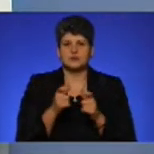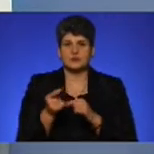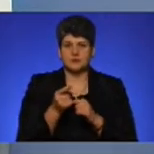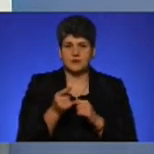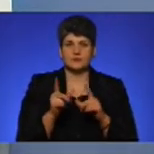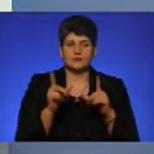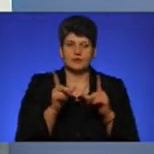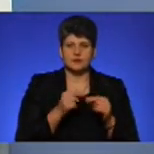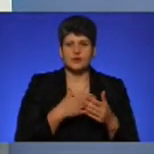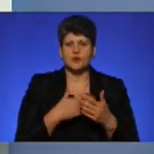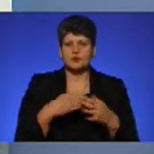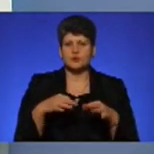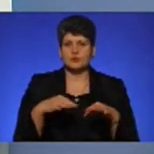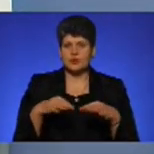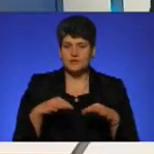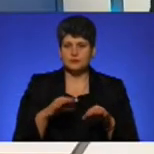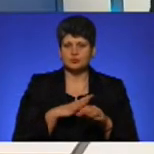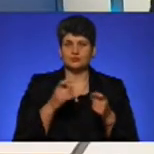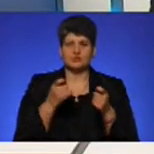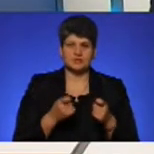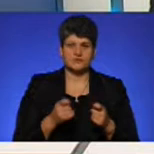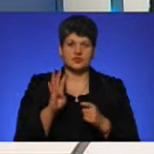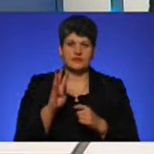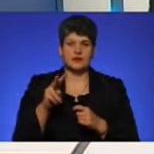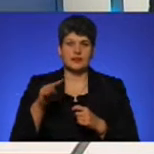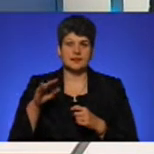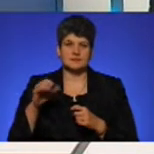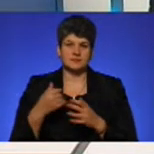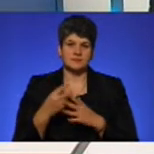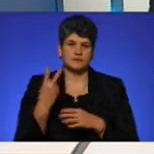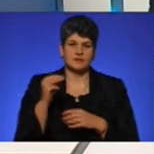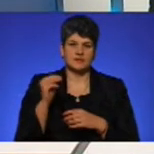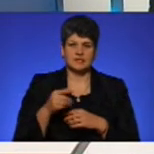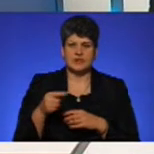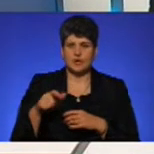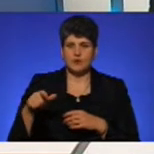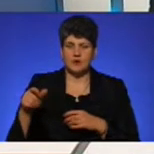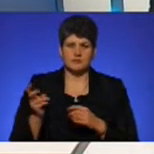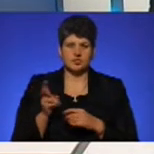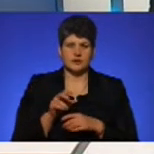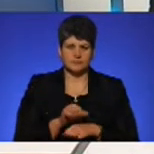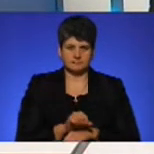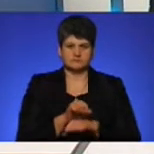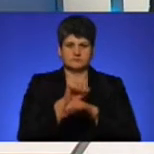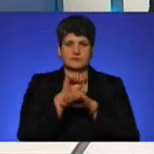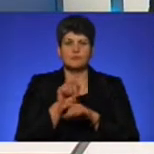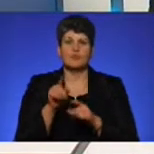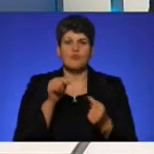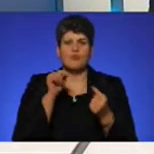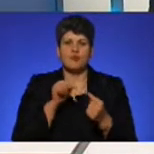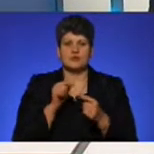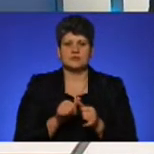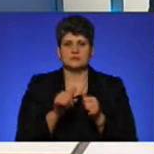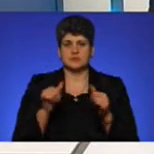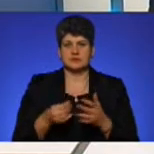проїхатися в громадському транспорті міста було дешевше. 4 листопада близько 2 тисяч тернополян вийшли на акцію протесту проти зростання тарифів на